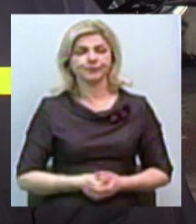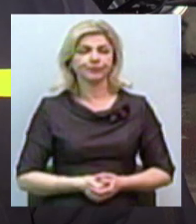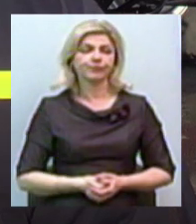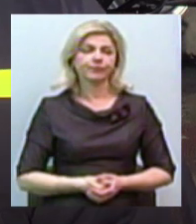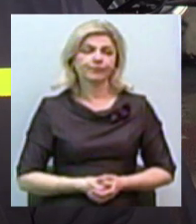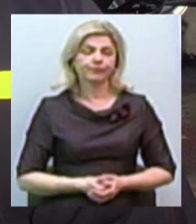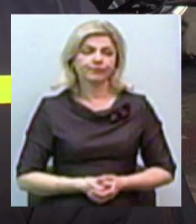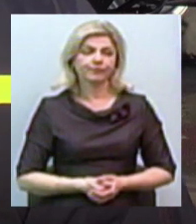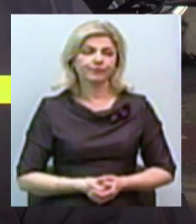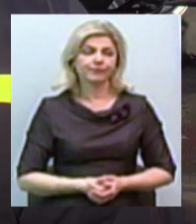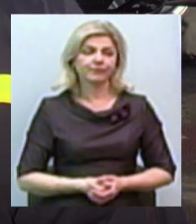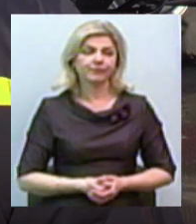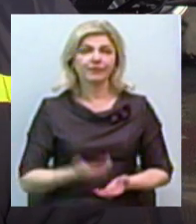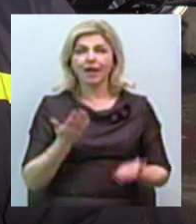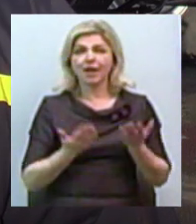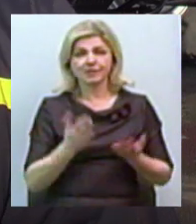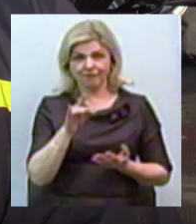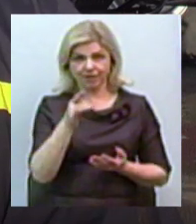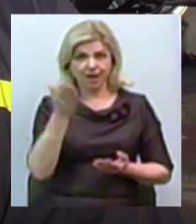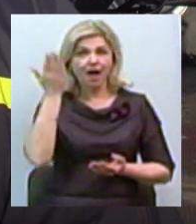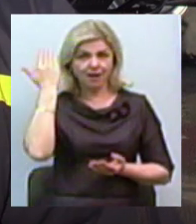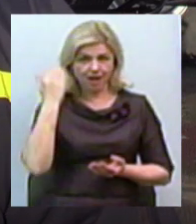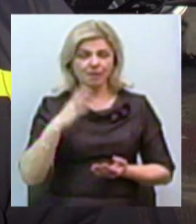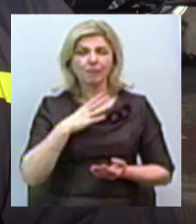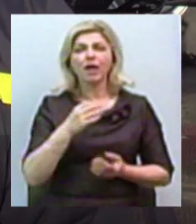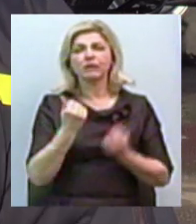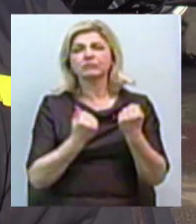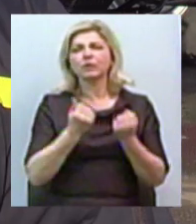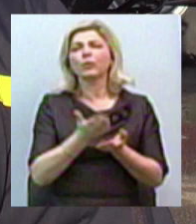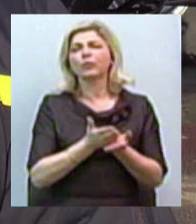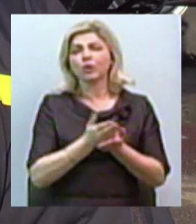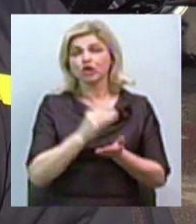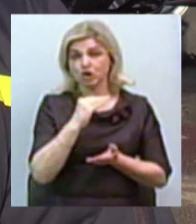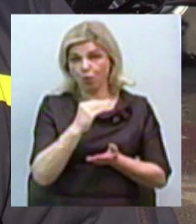на нашому Жигулю і потім пересіли віномарку, ось, наприклад,